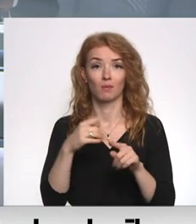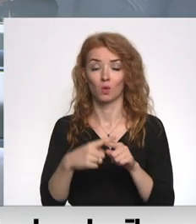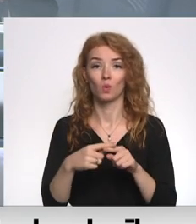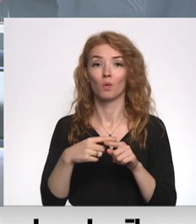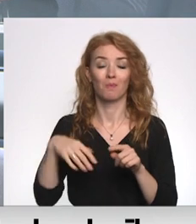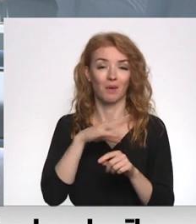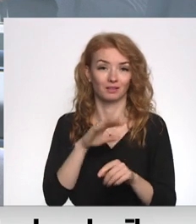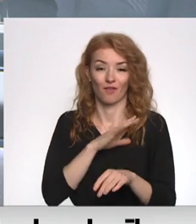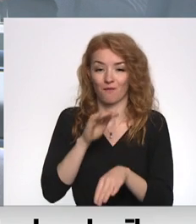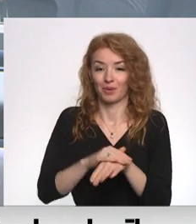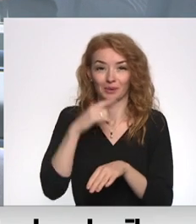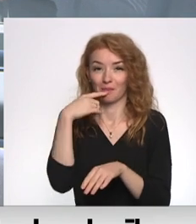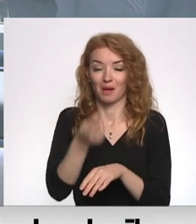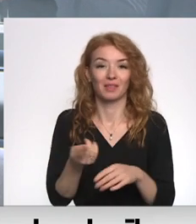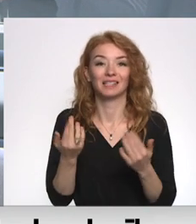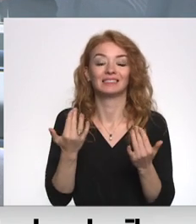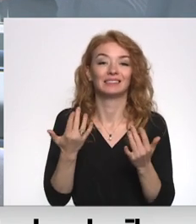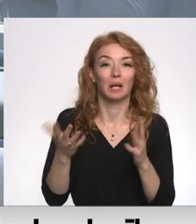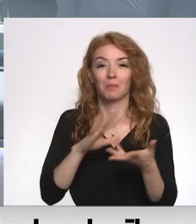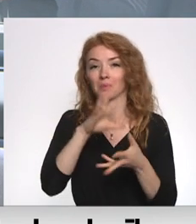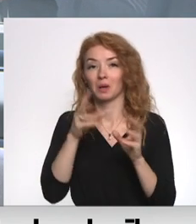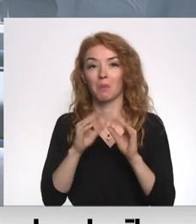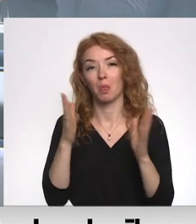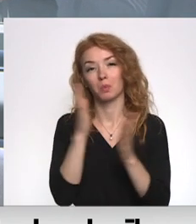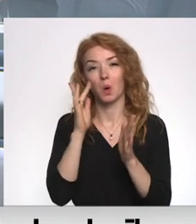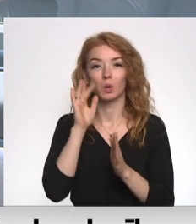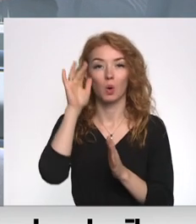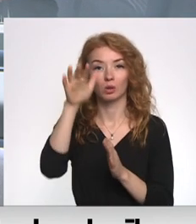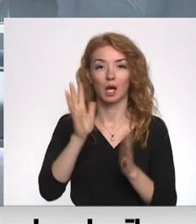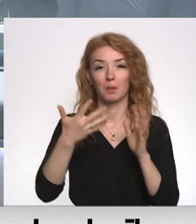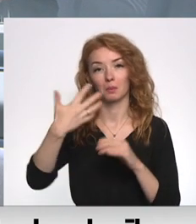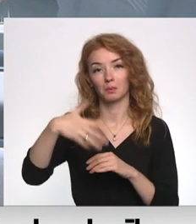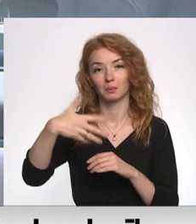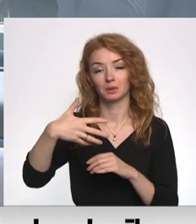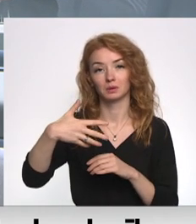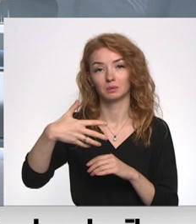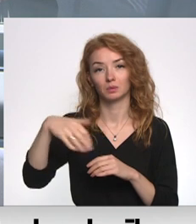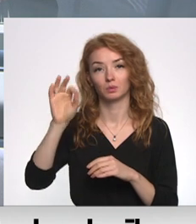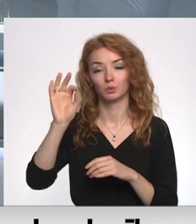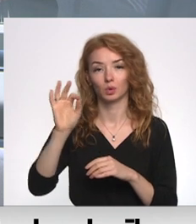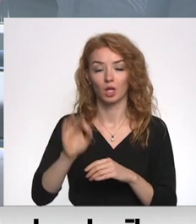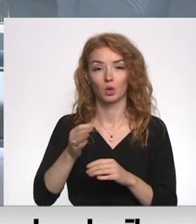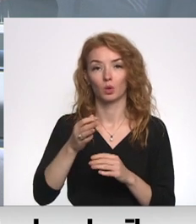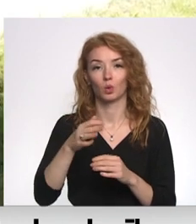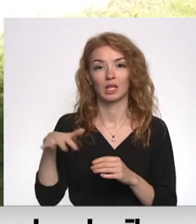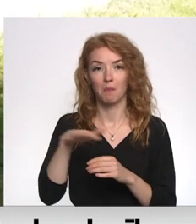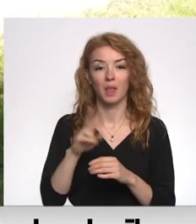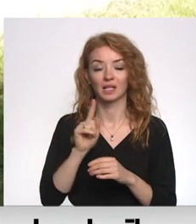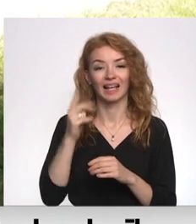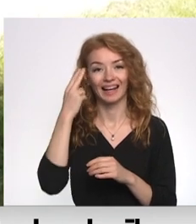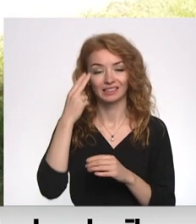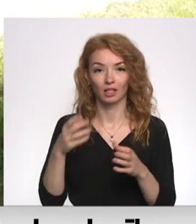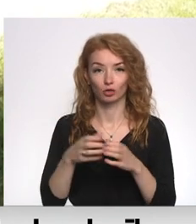to mēs nevaram pateikt, cik atnāks, bet tā prognoze varētu būt, ka tās ir 55% mājasēmniecība, kas ir riska zonā.